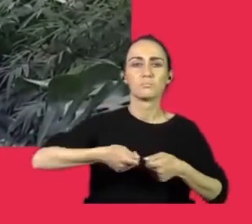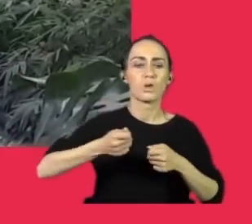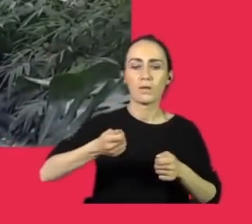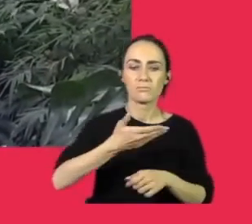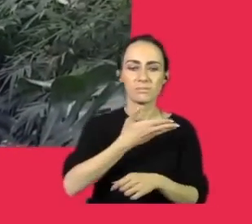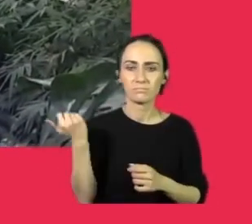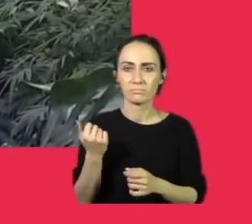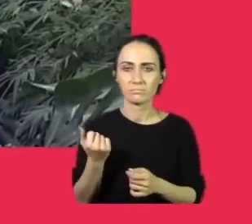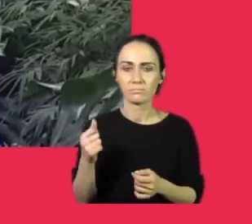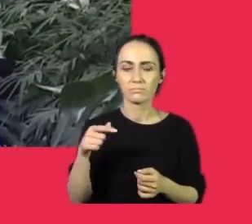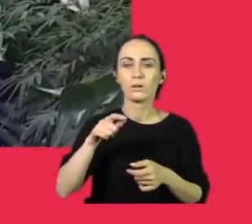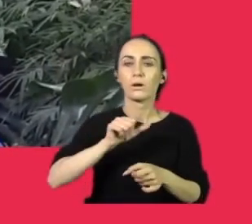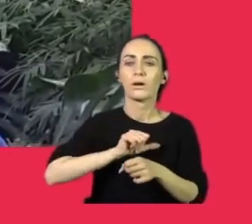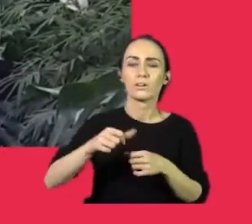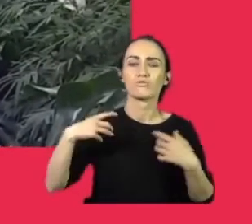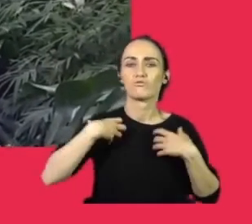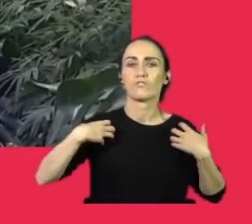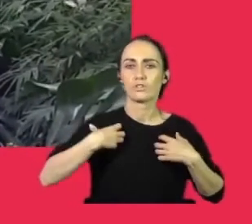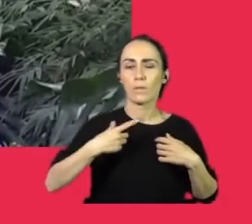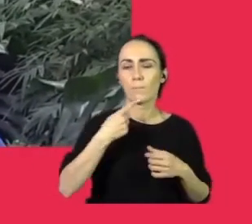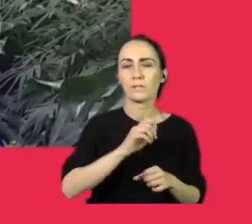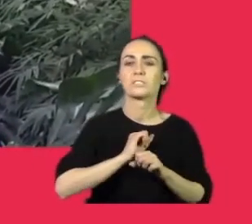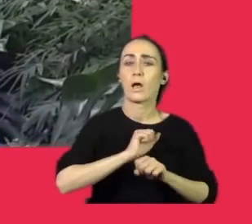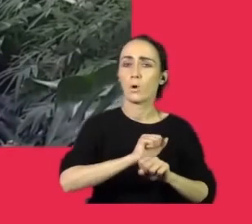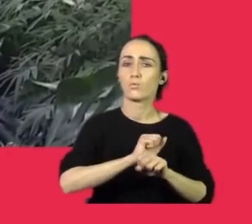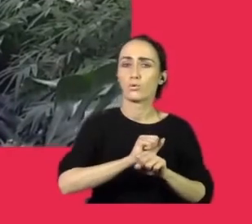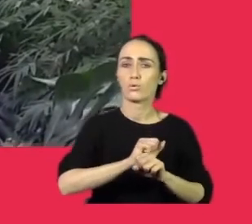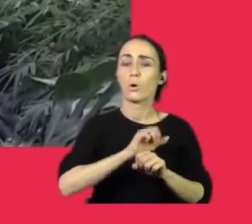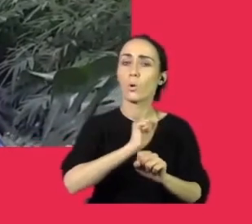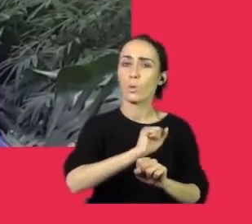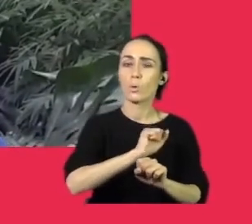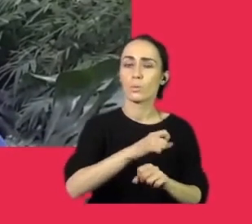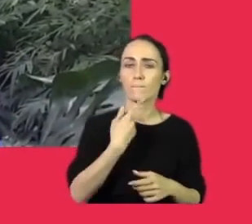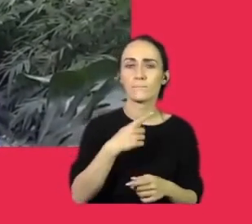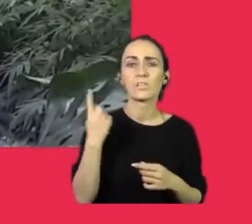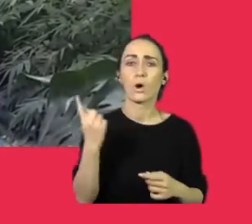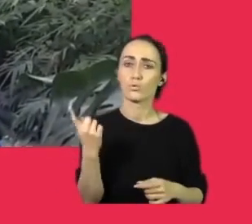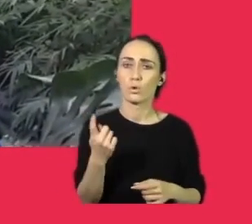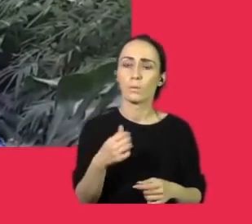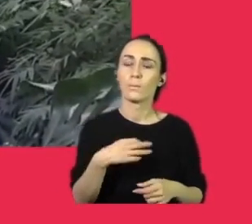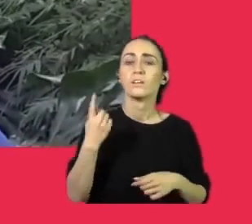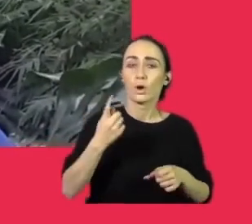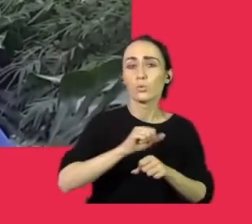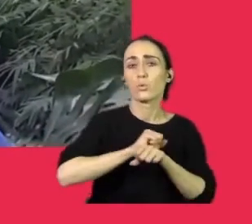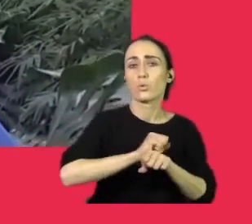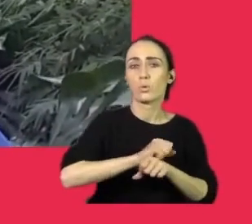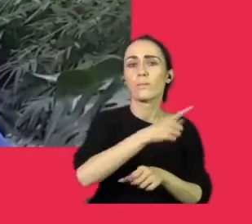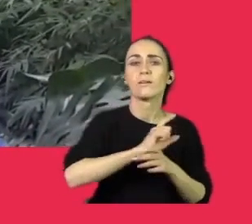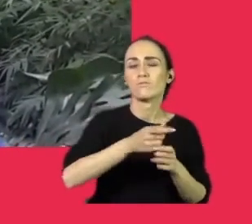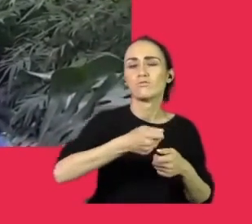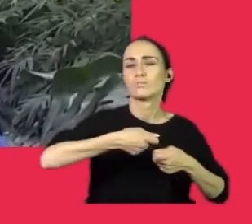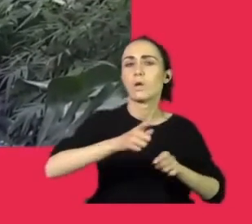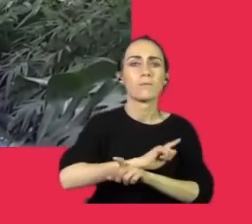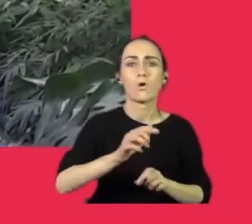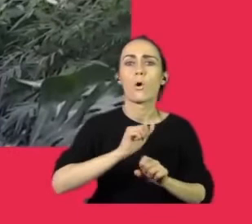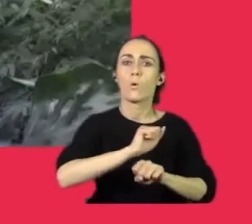ich, bo to są też zwierzęta zagrożone, a zwierzętom zagrożonym nie nadajemy żadnej wartości komercyjnej. A